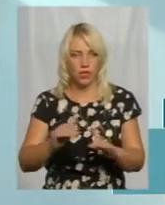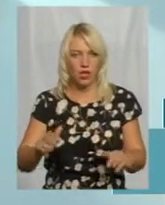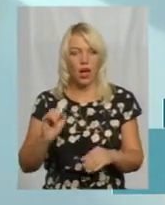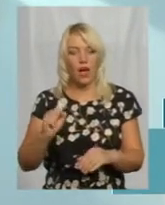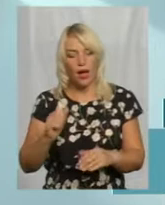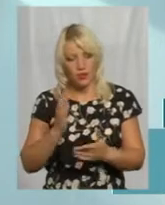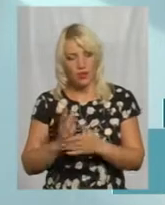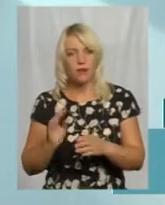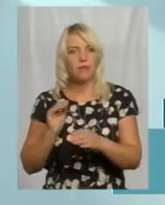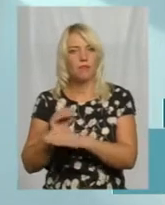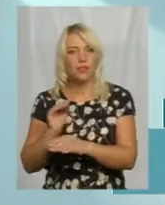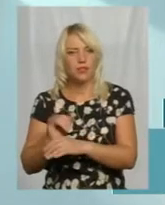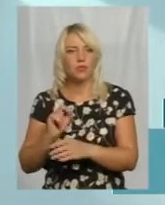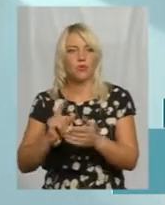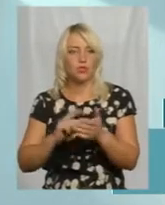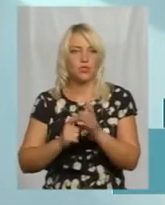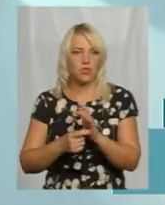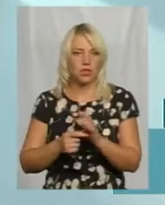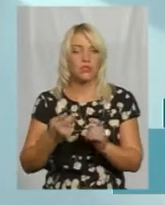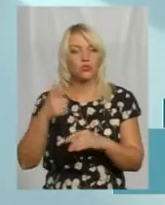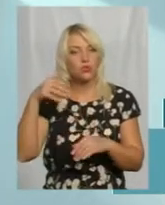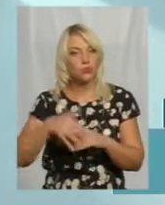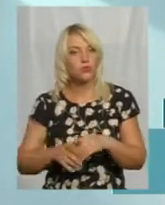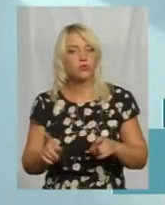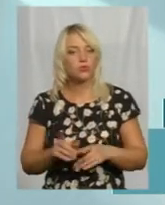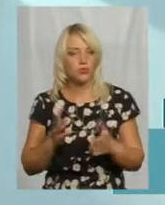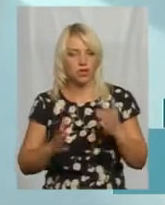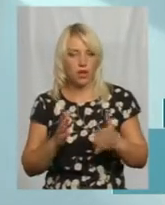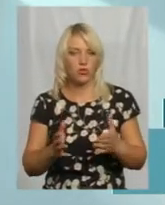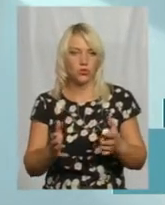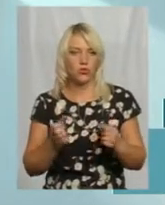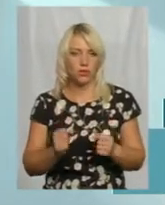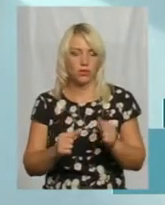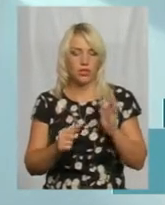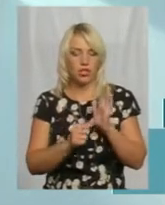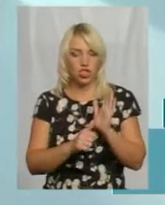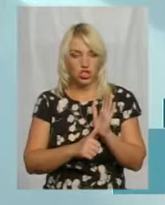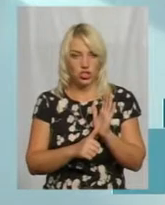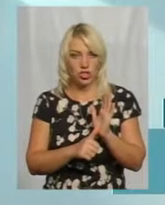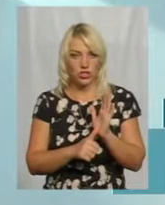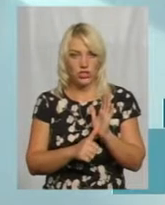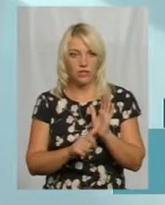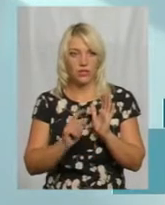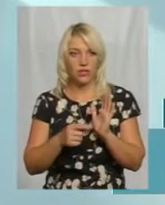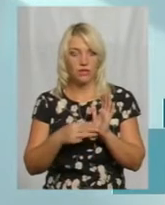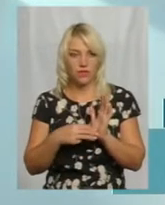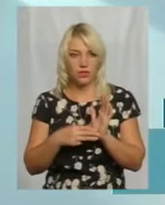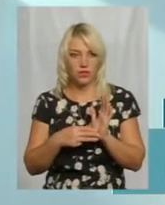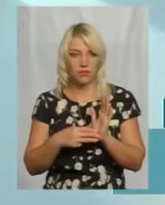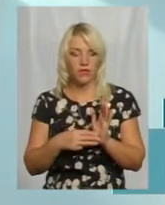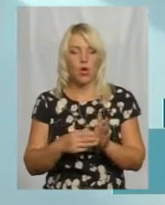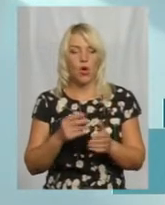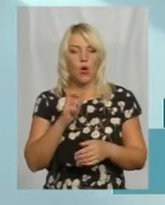є учнів у першій класі. Зрозуміло, якщо отримали в межах 6,8 тисячі